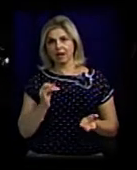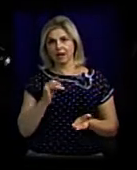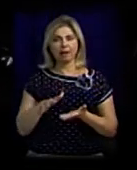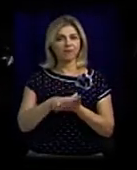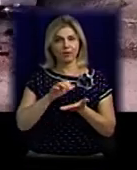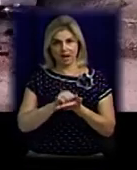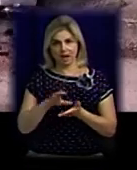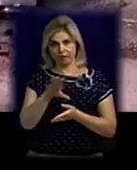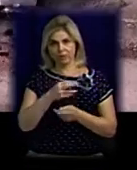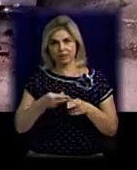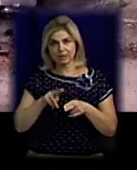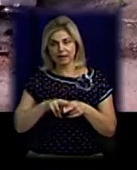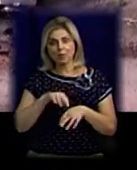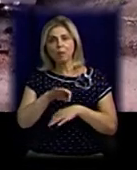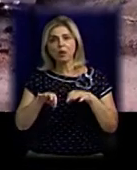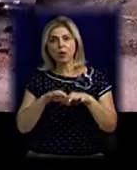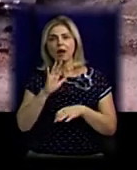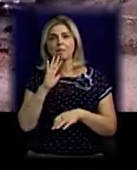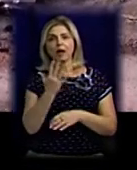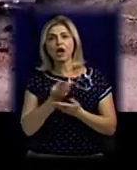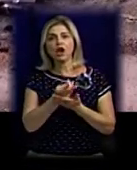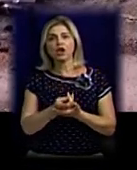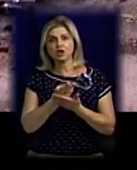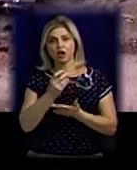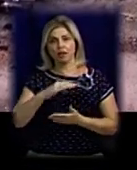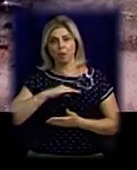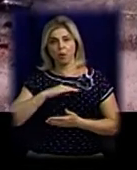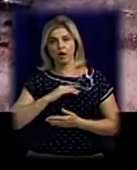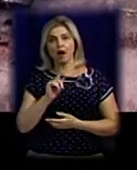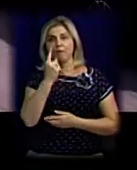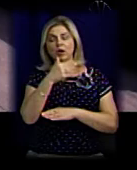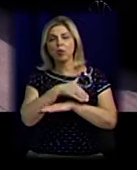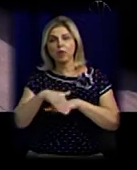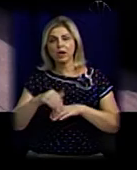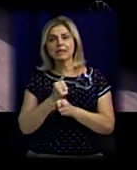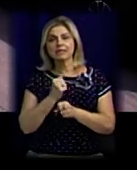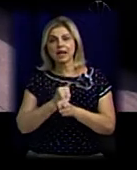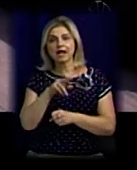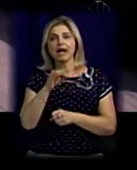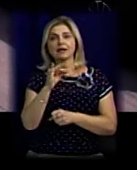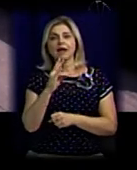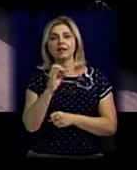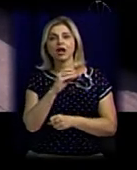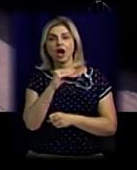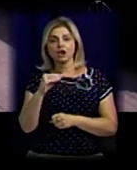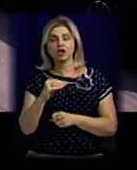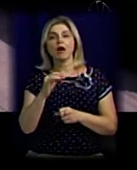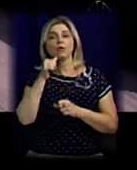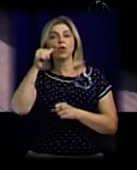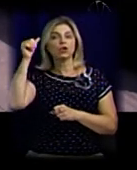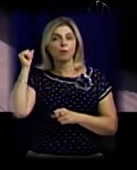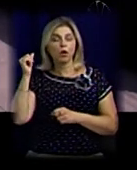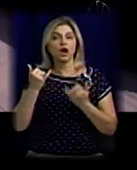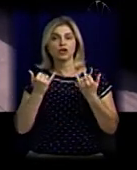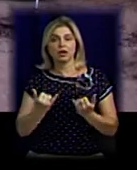все. Проєкт понад п'ять років пролежав на полиці. Першу вулицю облаштували дренажною системою в минулому році. Наразі